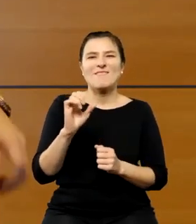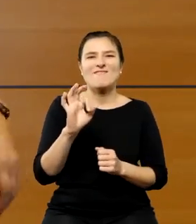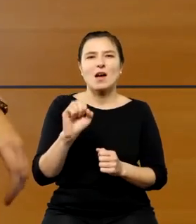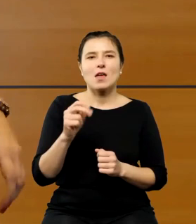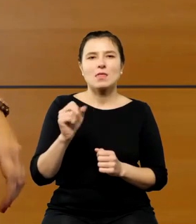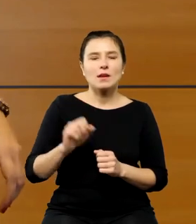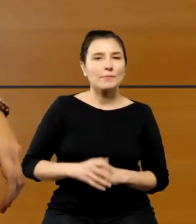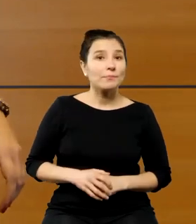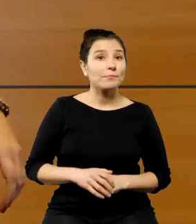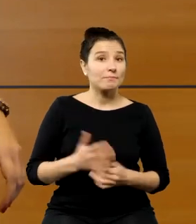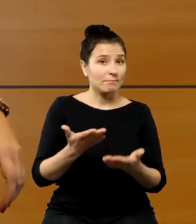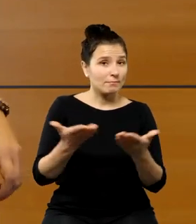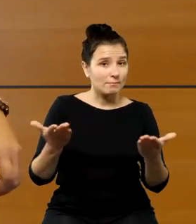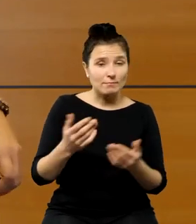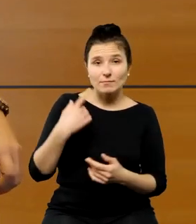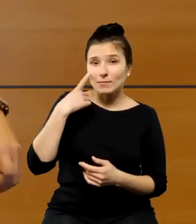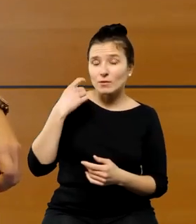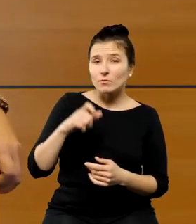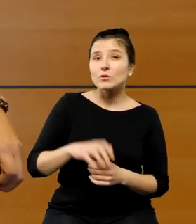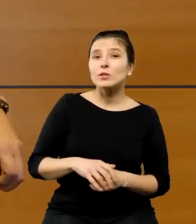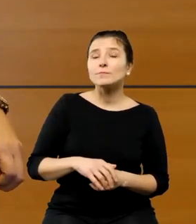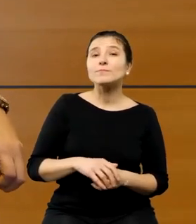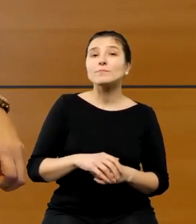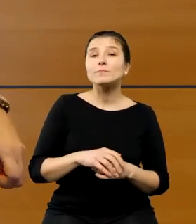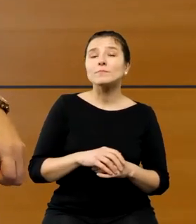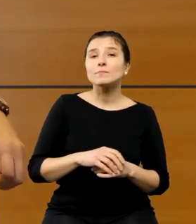uwagę na stronę tytułową